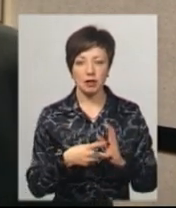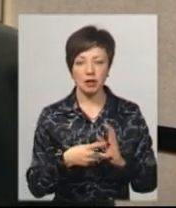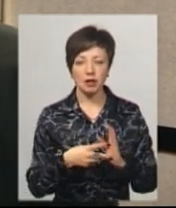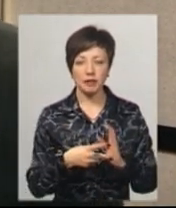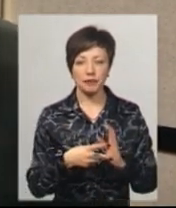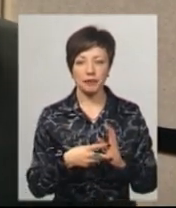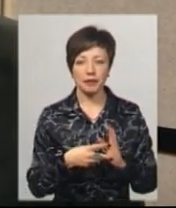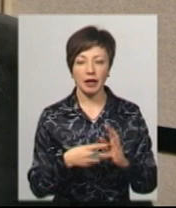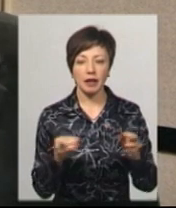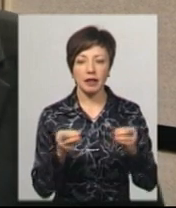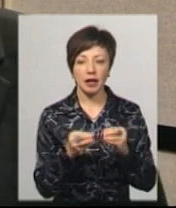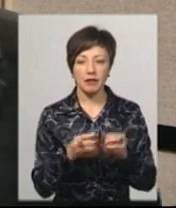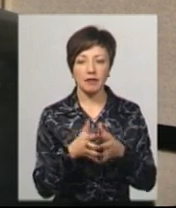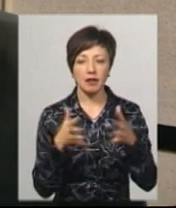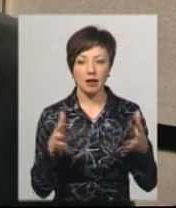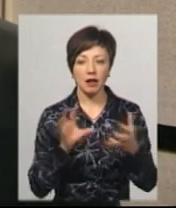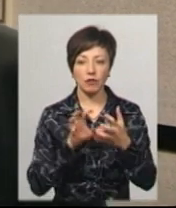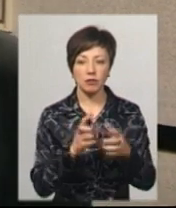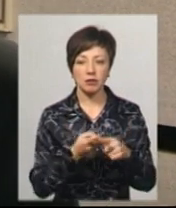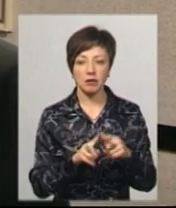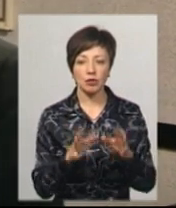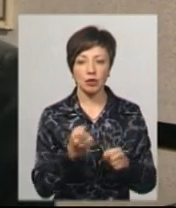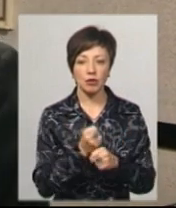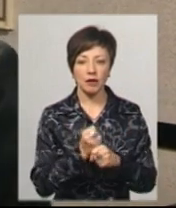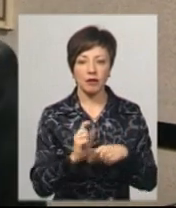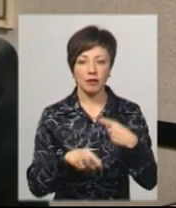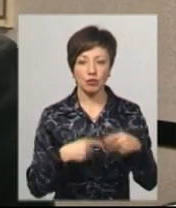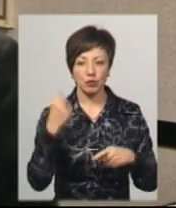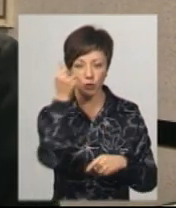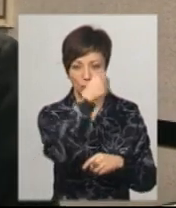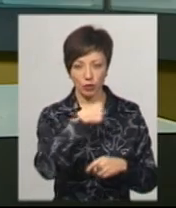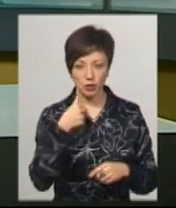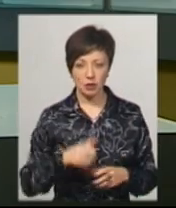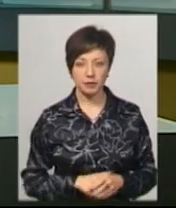великих автобусів, це буде робитися вже в наступному році.